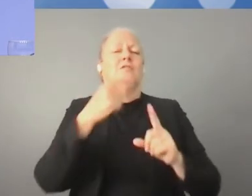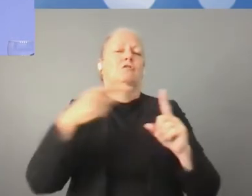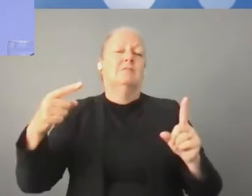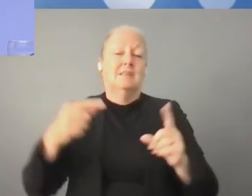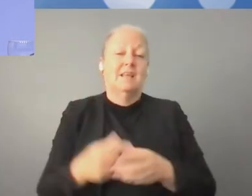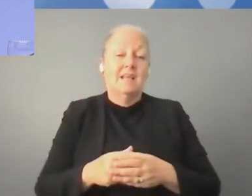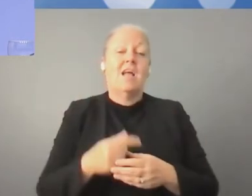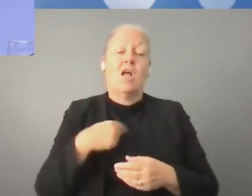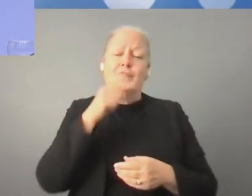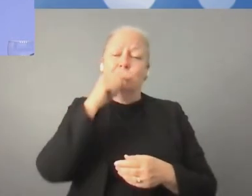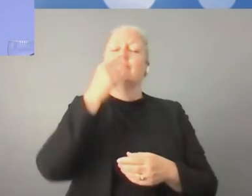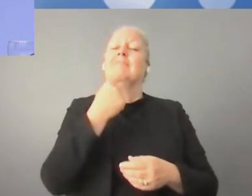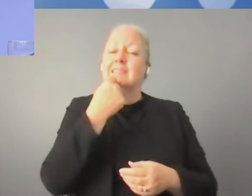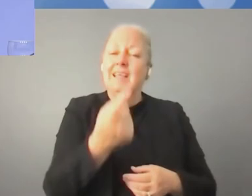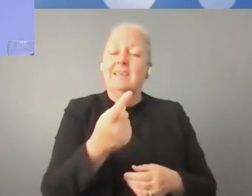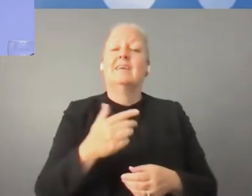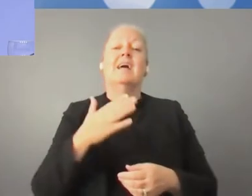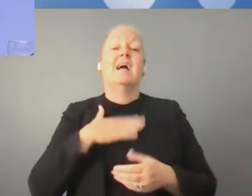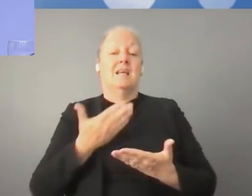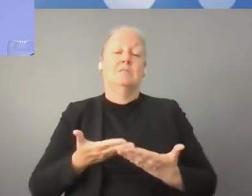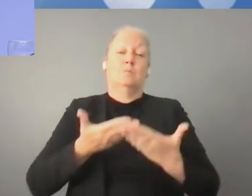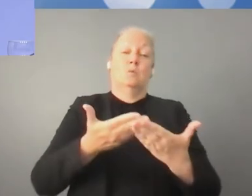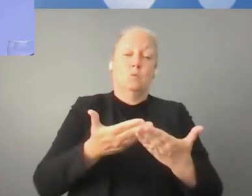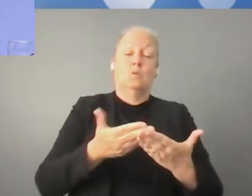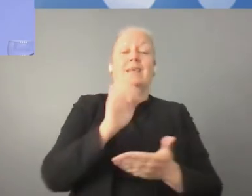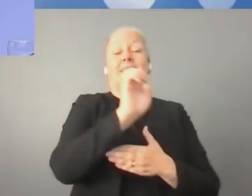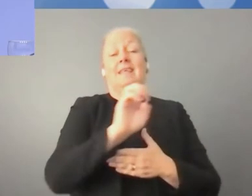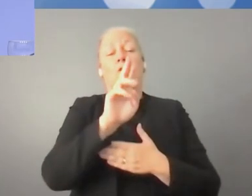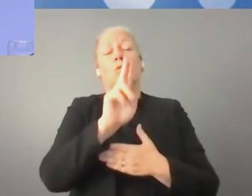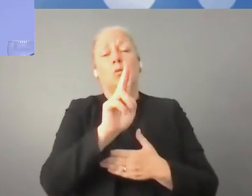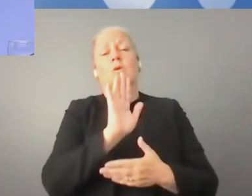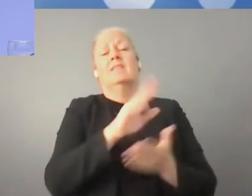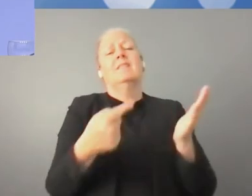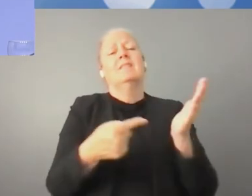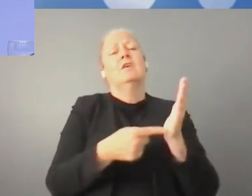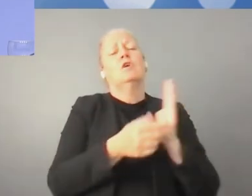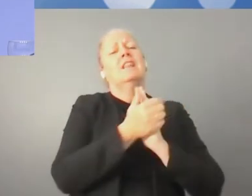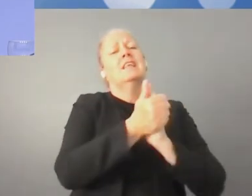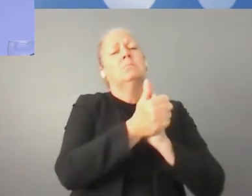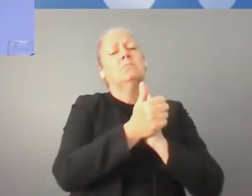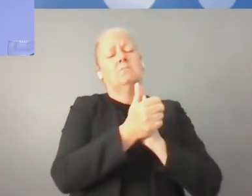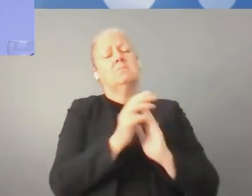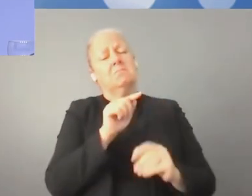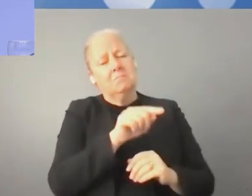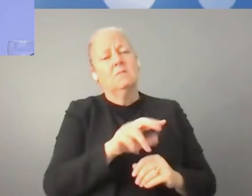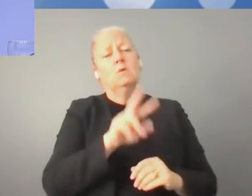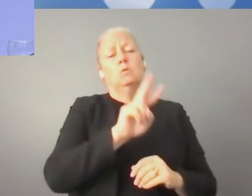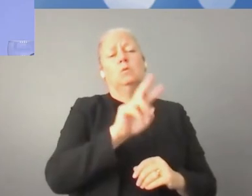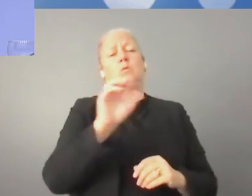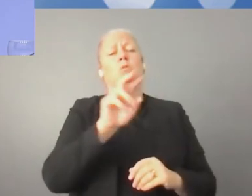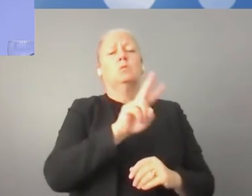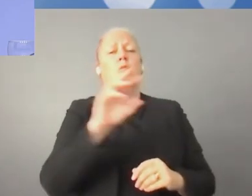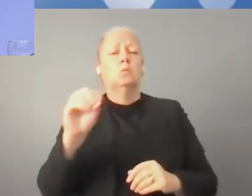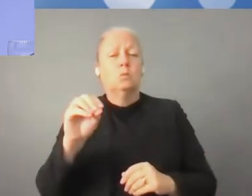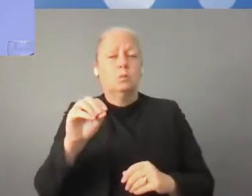pełni wspiera wysiłki zmierzające do usunięcia wykluczenia cyfrowego i z dumą chciałabym